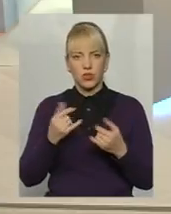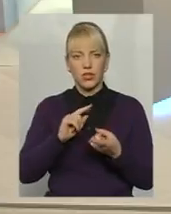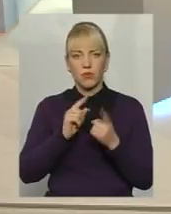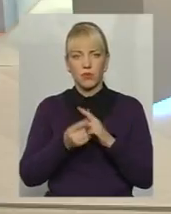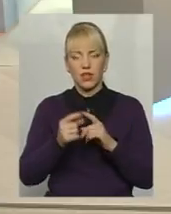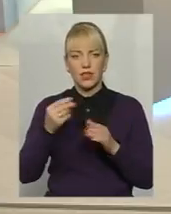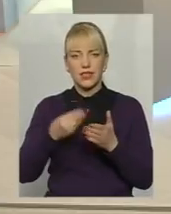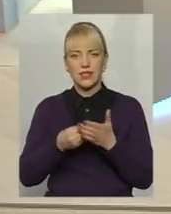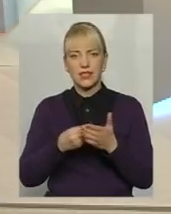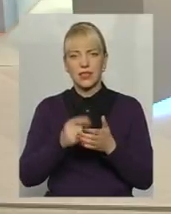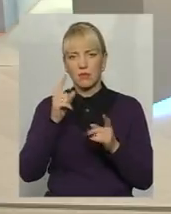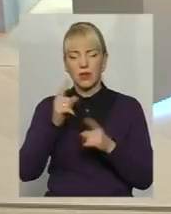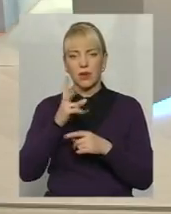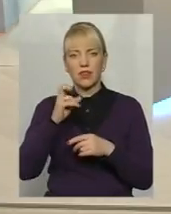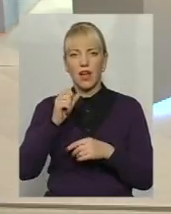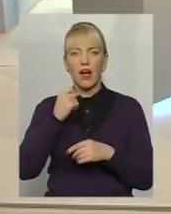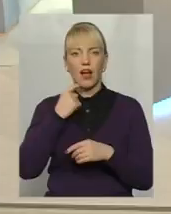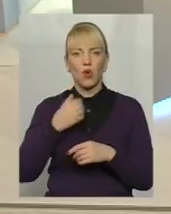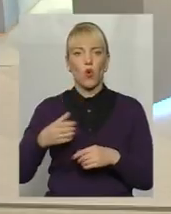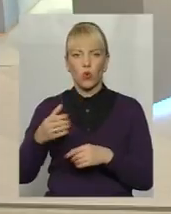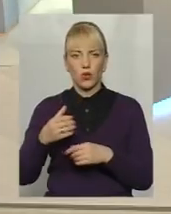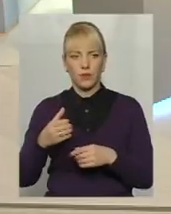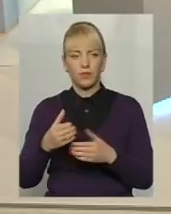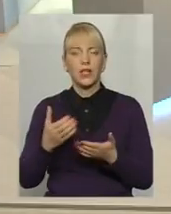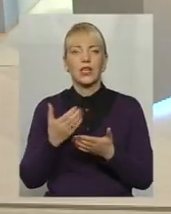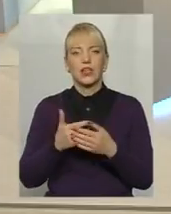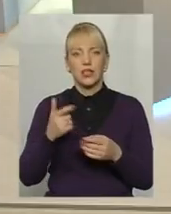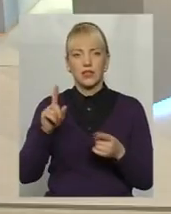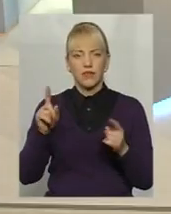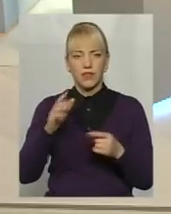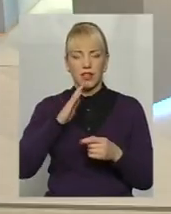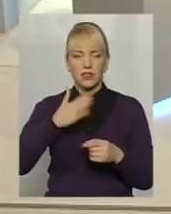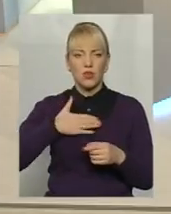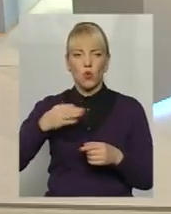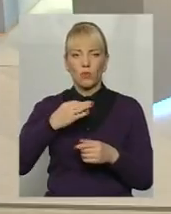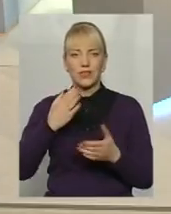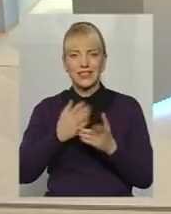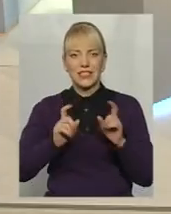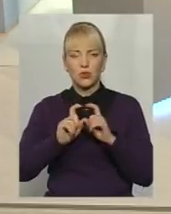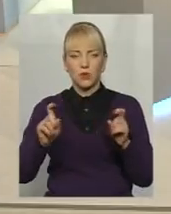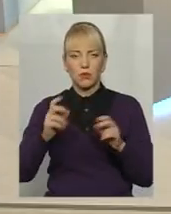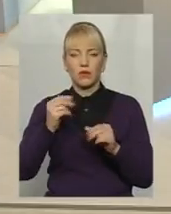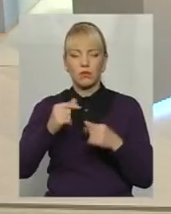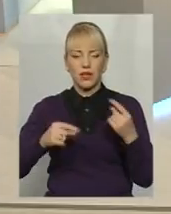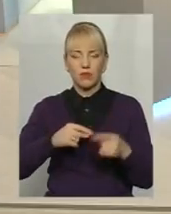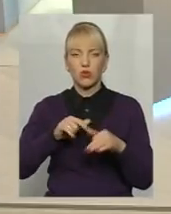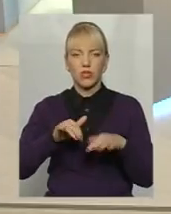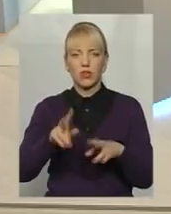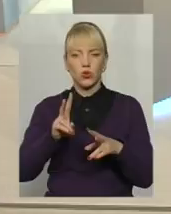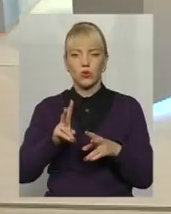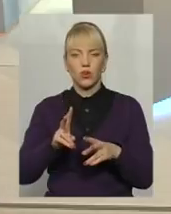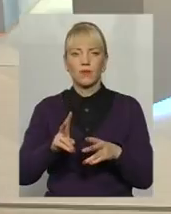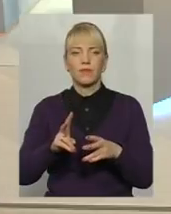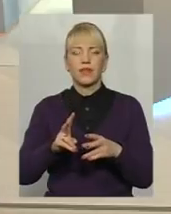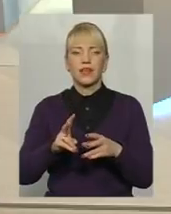мінімальні ціни на алкоголь. Маємо новий Повірте, що знову ж в області є суб'єкти підприємницьких діяльностей, які торгують